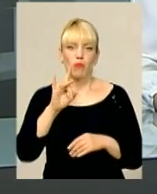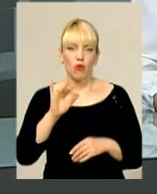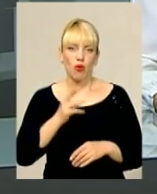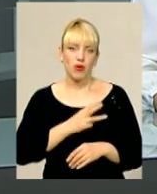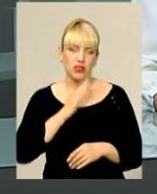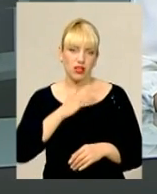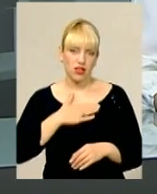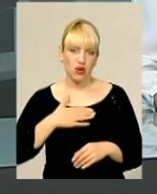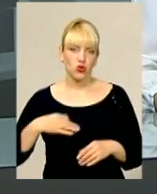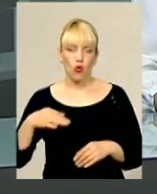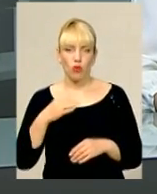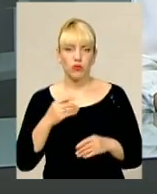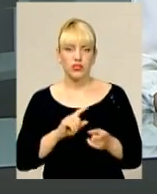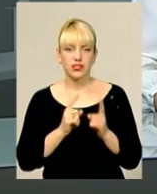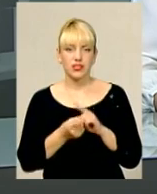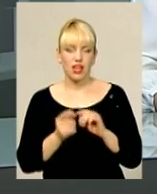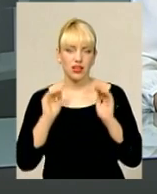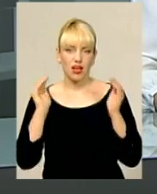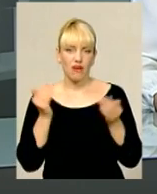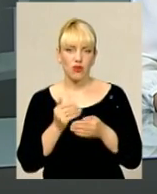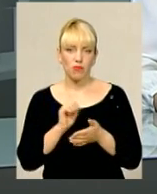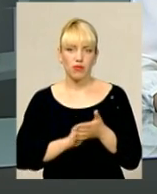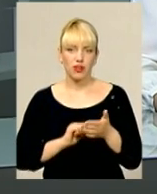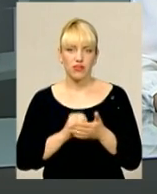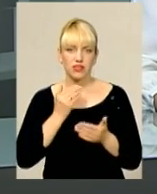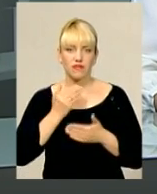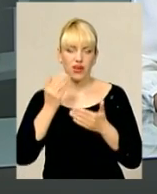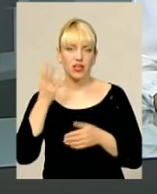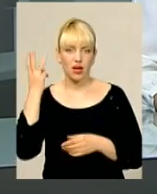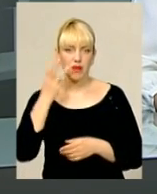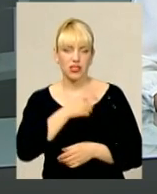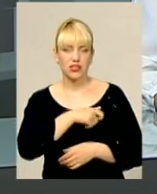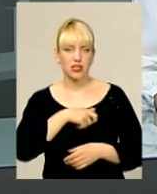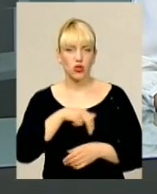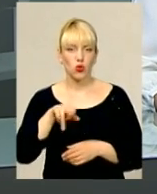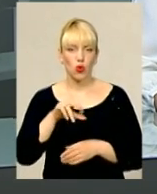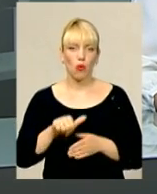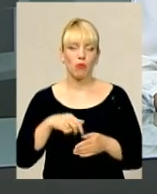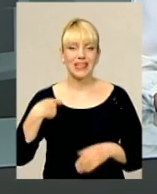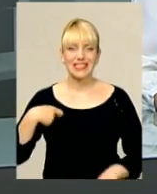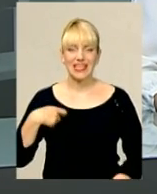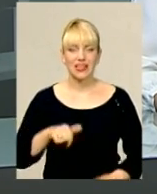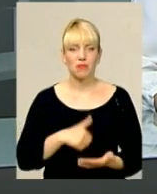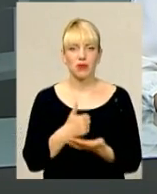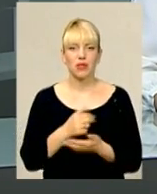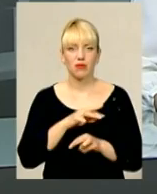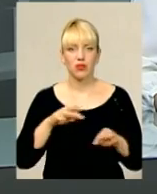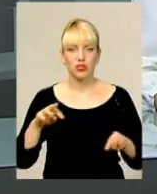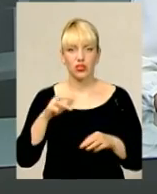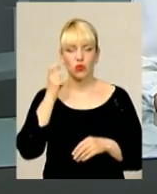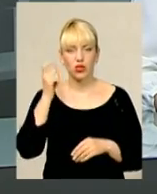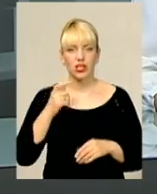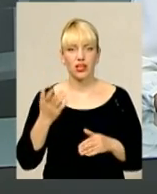стати автономною. Привід звернення хмельницьких обранців до президента та прем'єр-міністра України, яке вони прийняли на